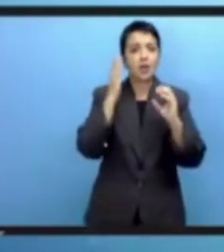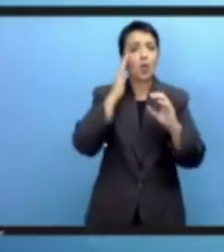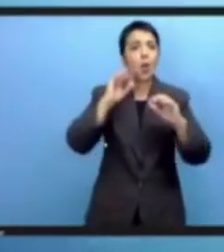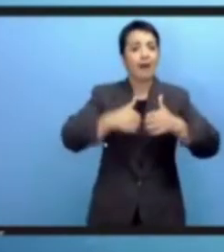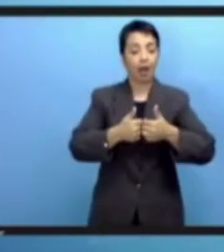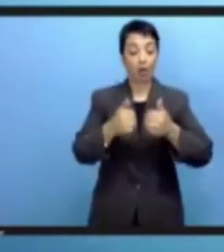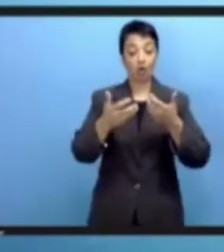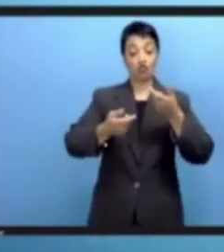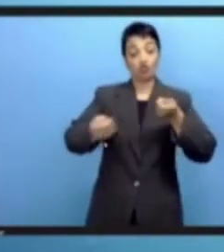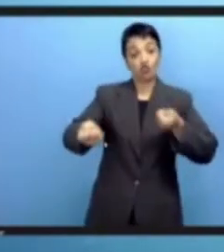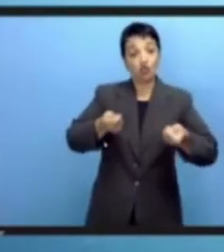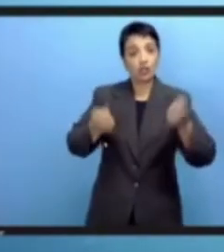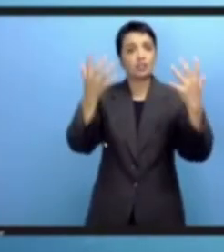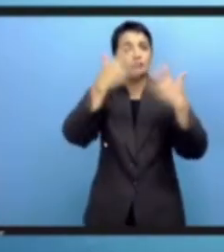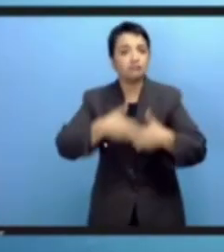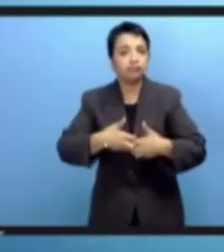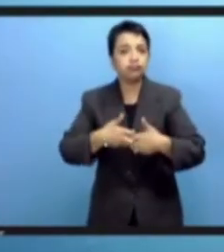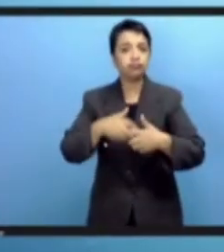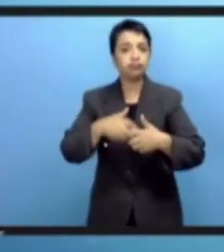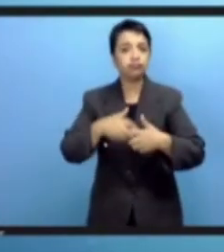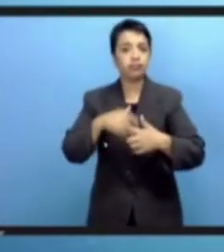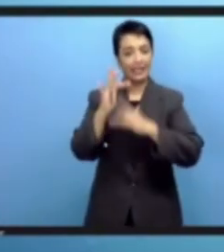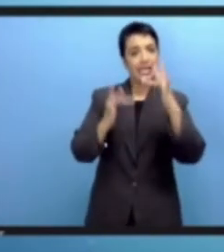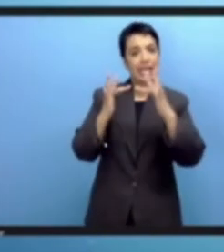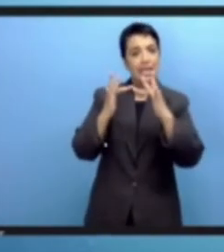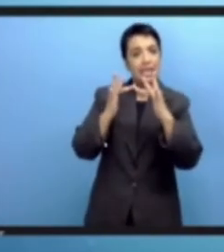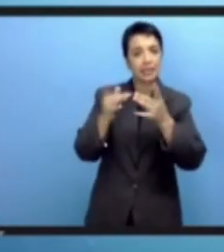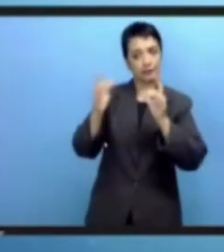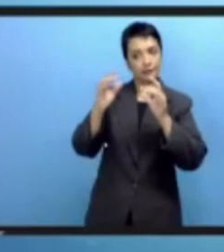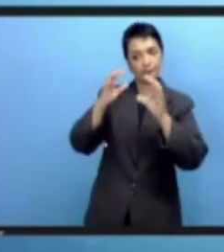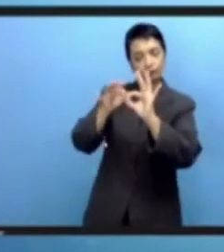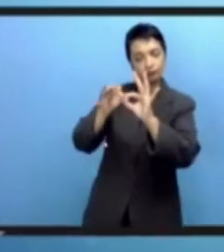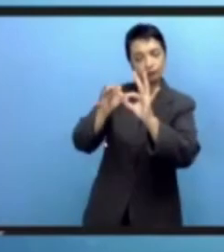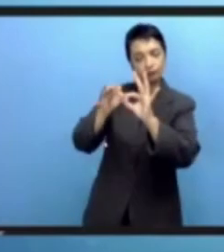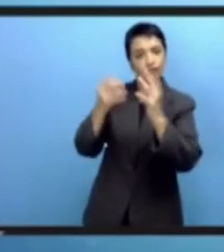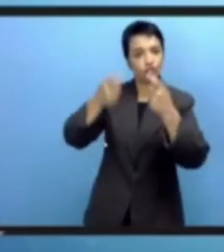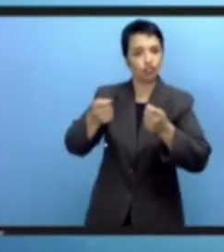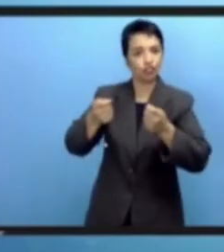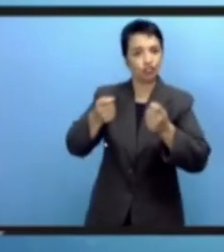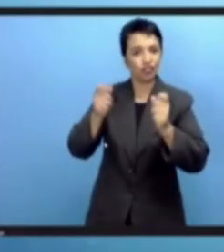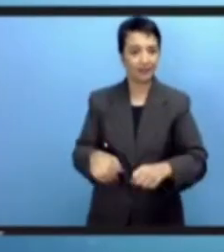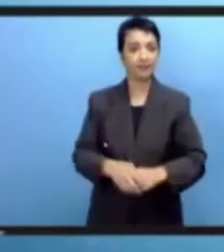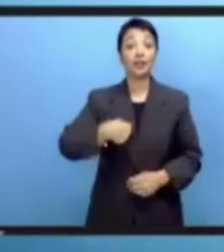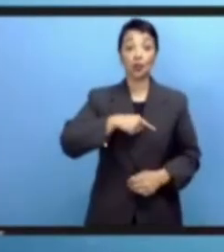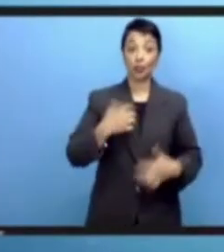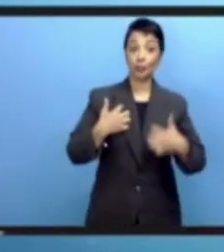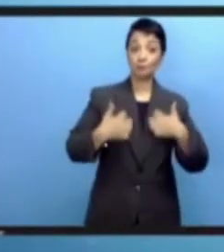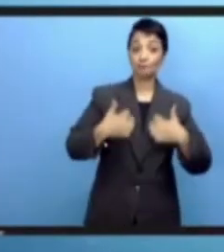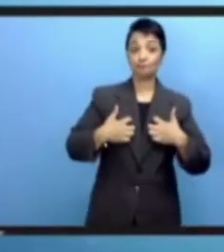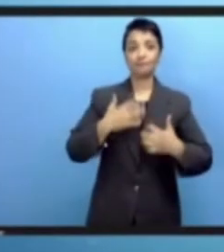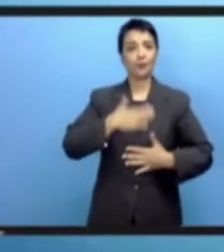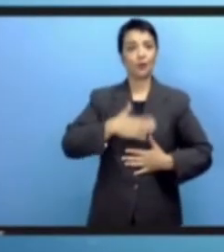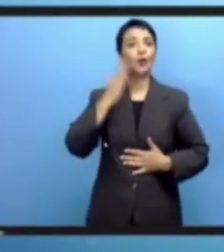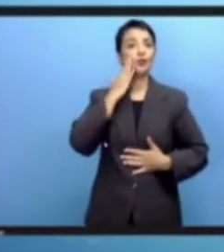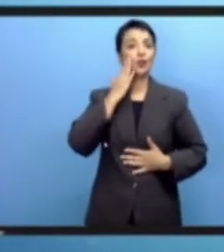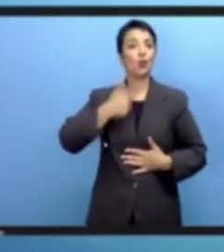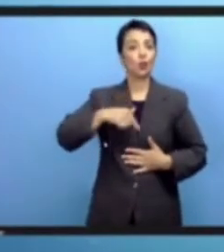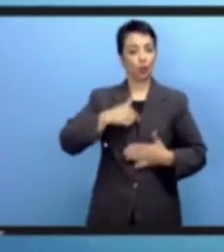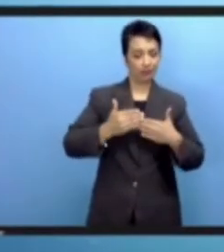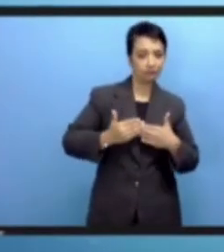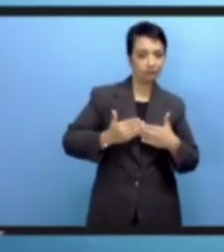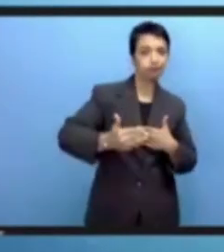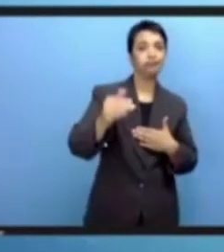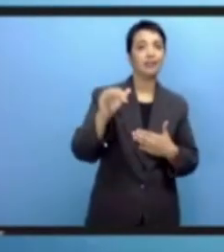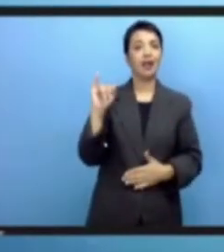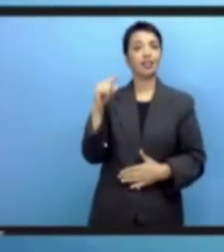ومنتدى حوكمة الإنترنت هي حجر زاوية على مستوى